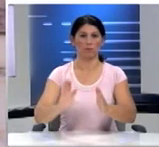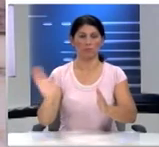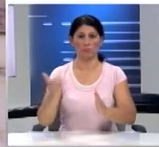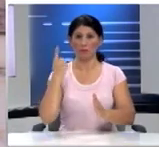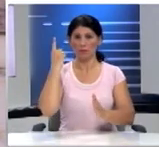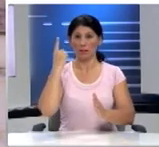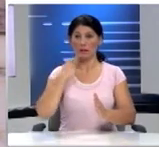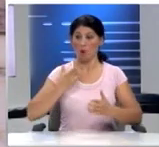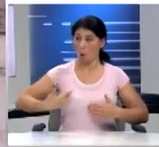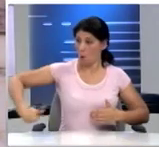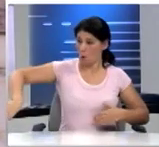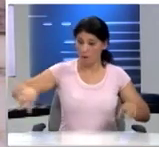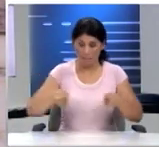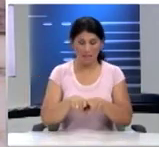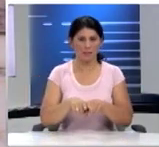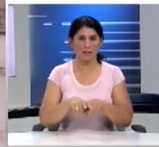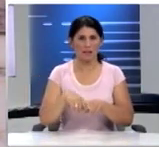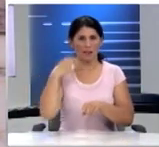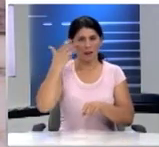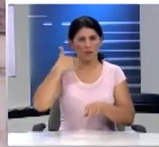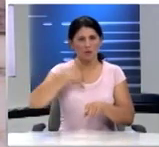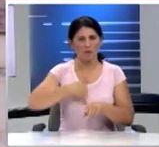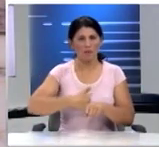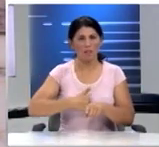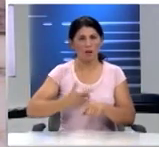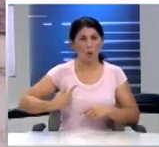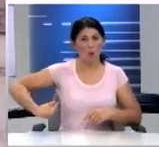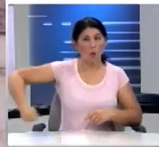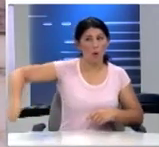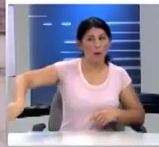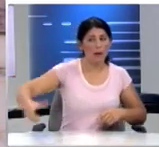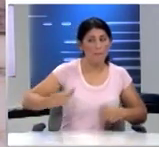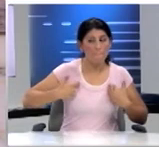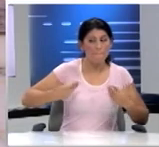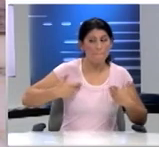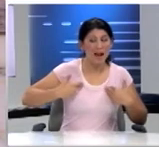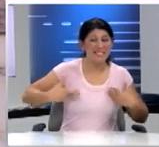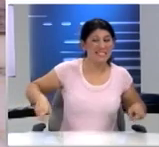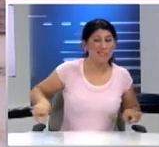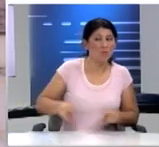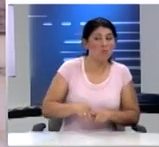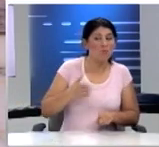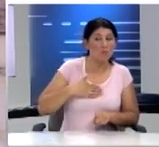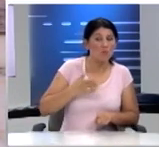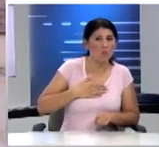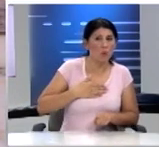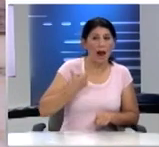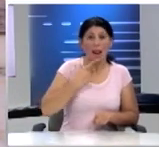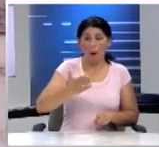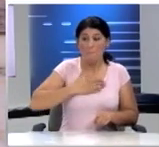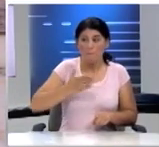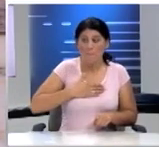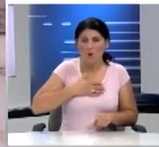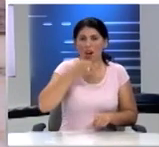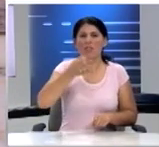λέει κάποιος όλοι μαζί εννοεί κατά βάθος όλοι μαζί μου απλώς το μου δεν το λέει δυνατά Άρα